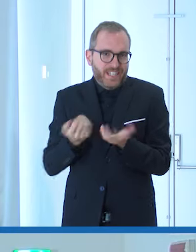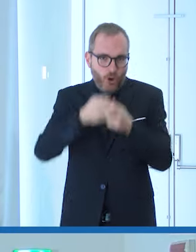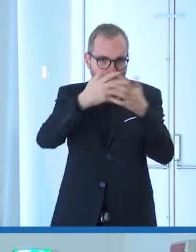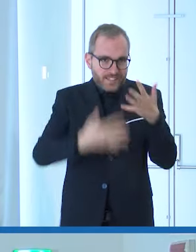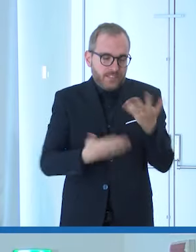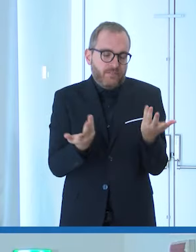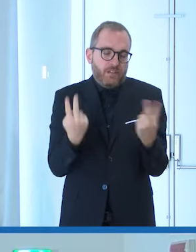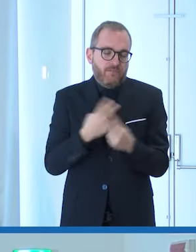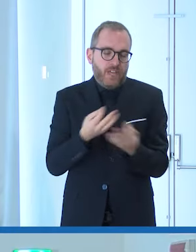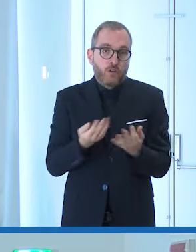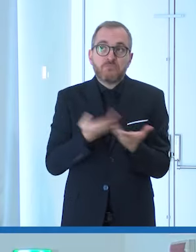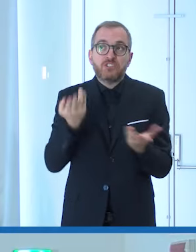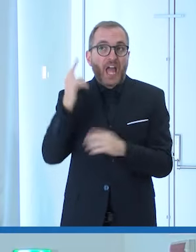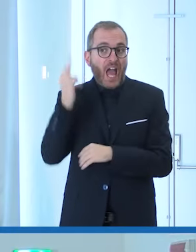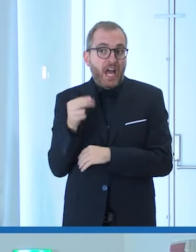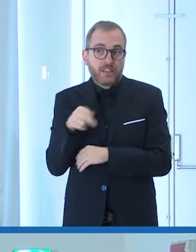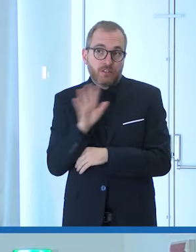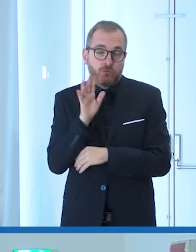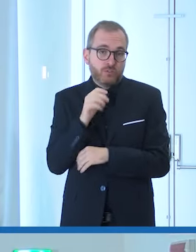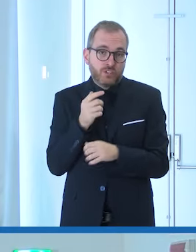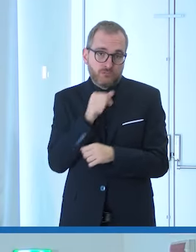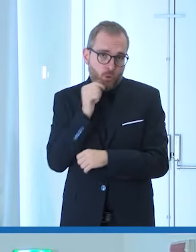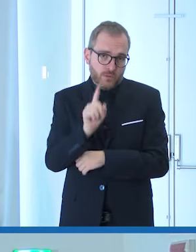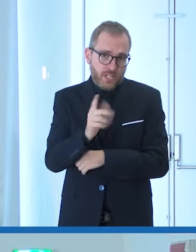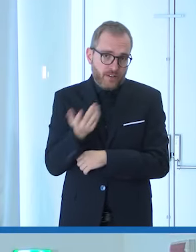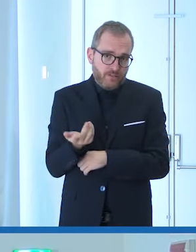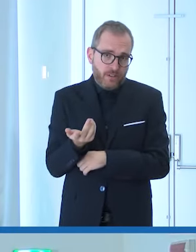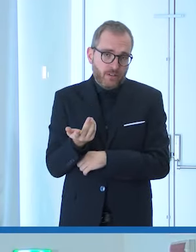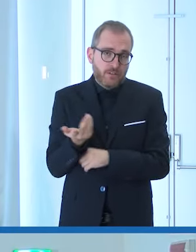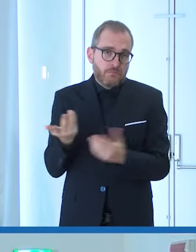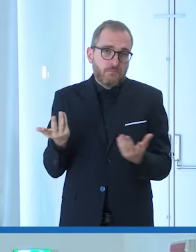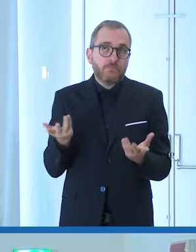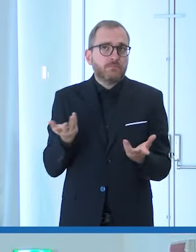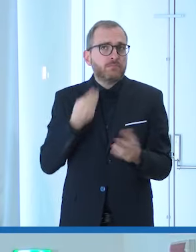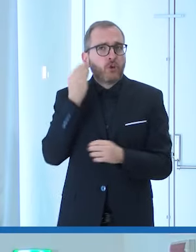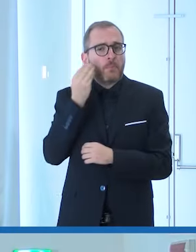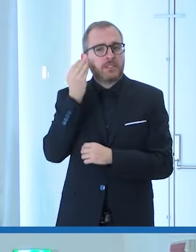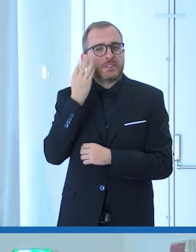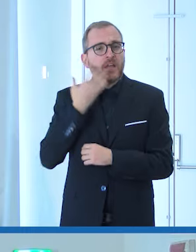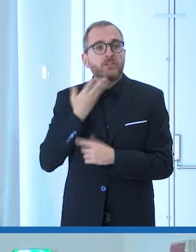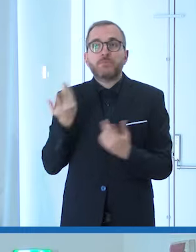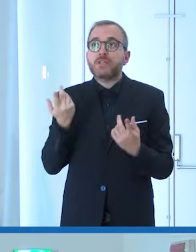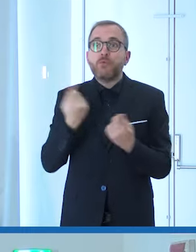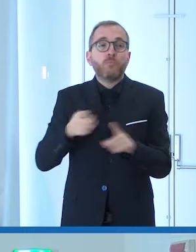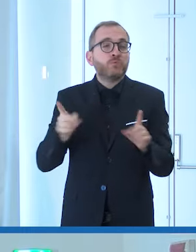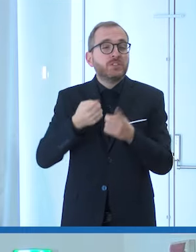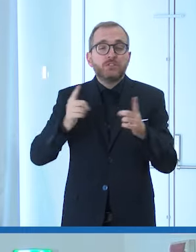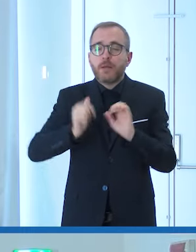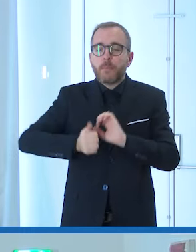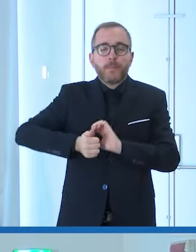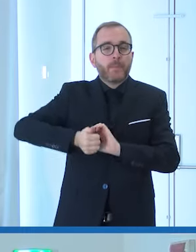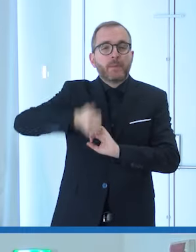nell'arte forse non serve no mi viene in mente il più grande musicista di tutti i tempi